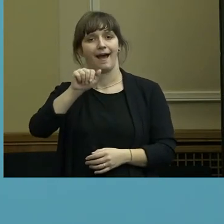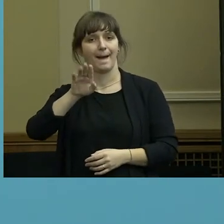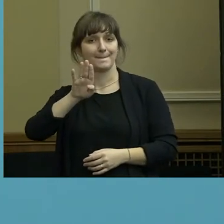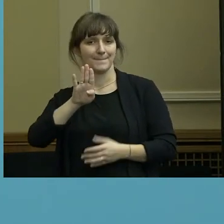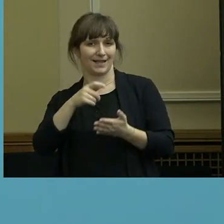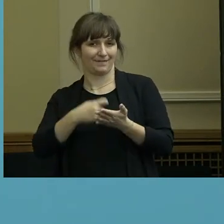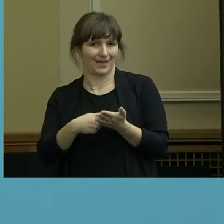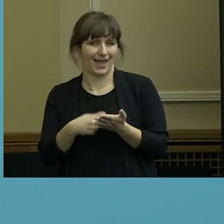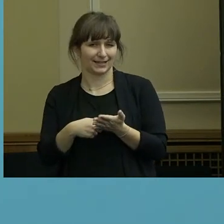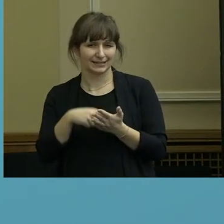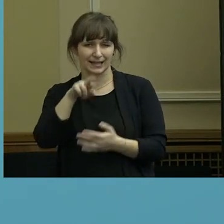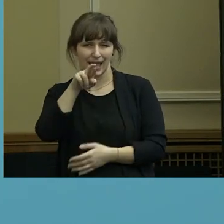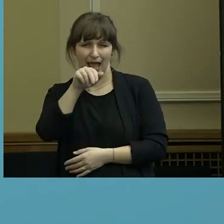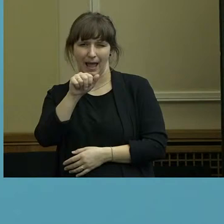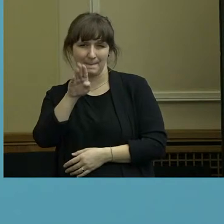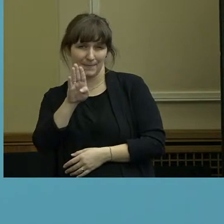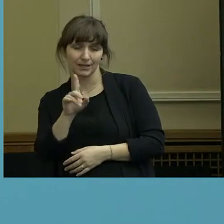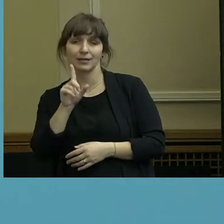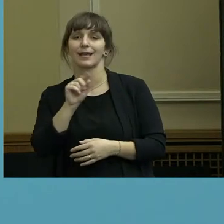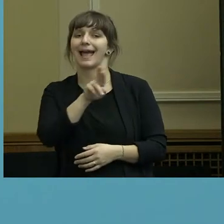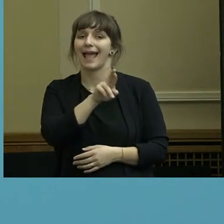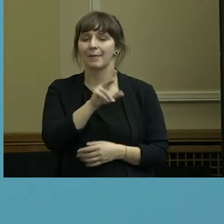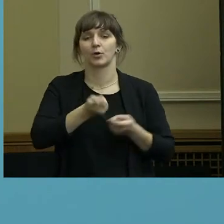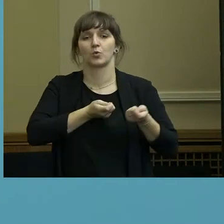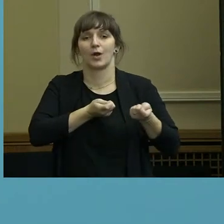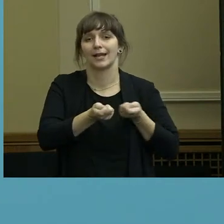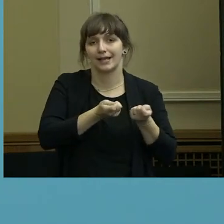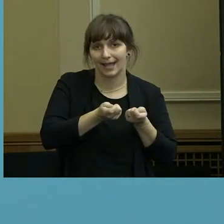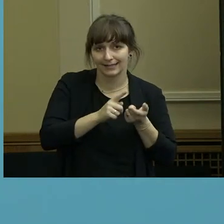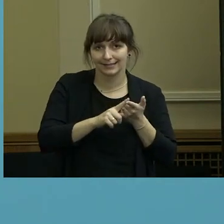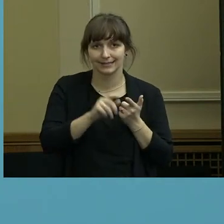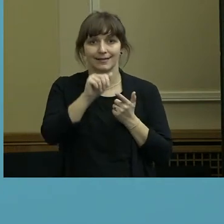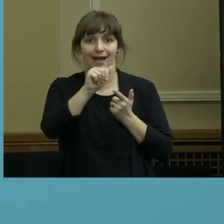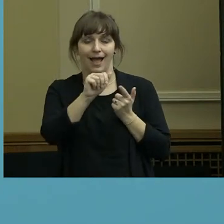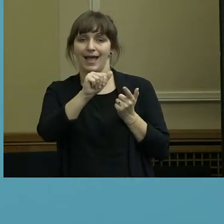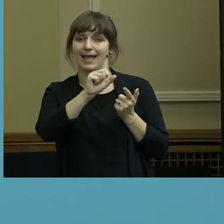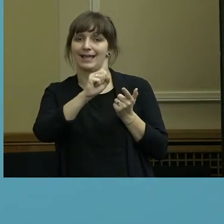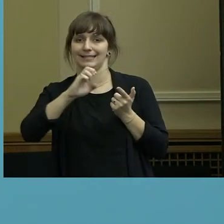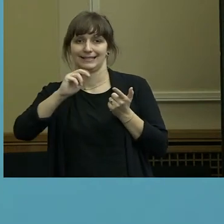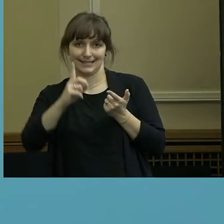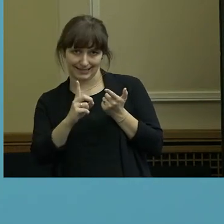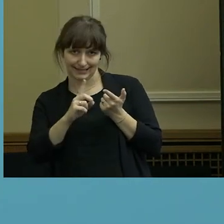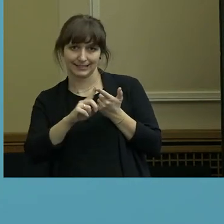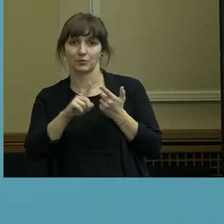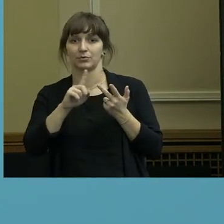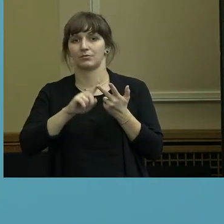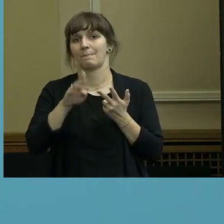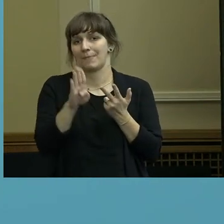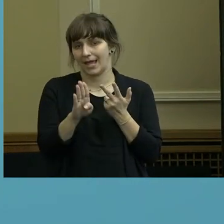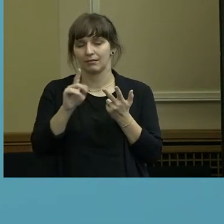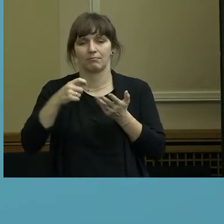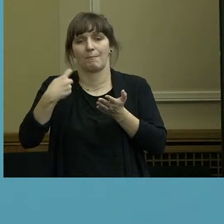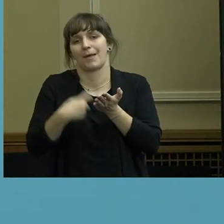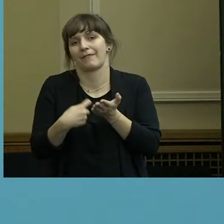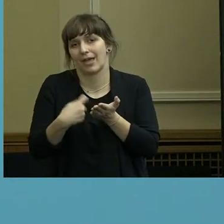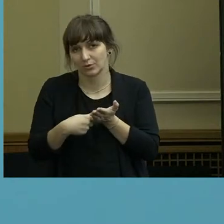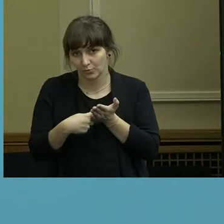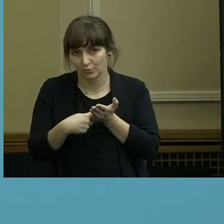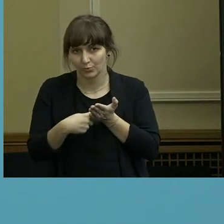sind R Regulated, A Asset und B dann Gutdeutsch Bewertung. Also